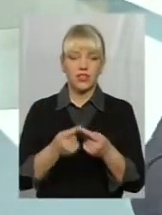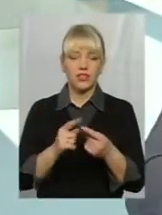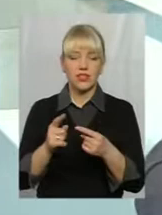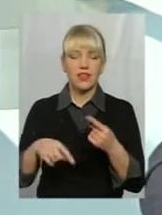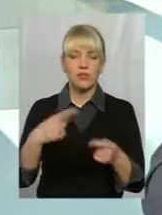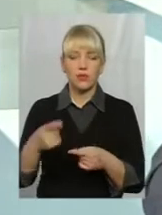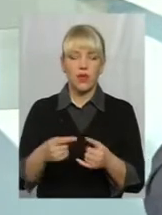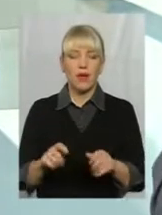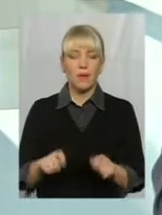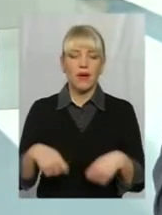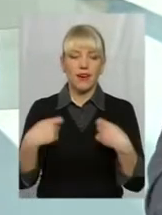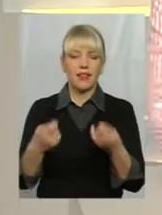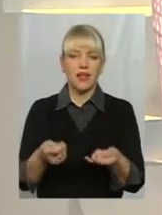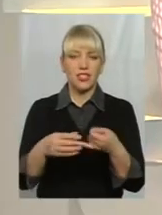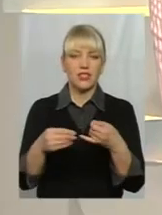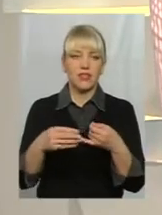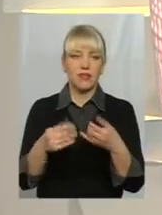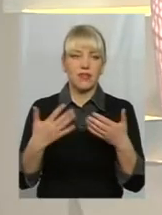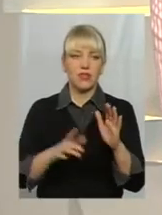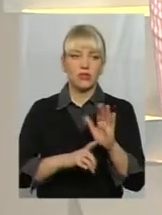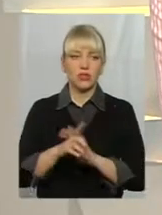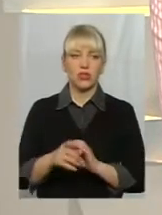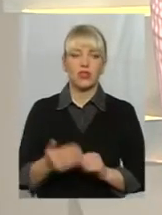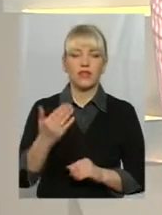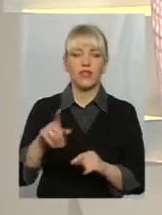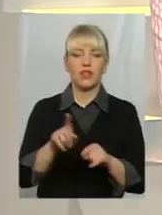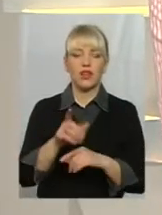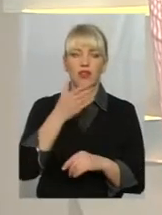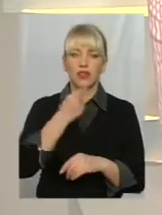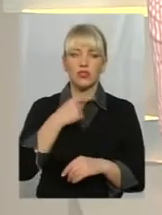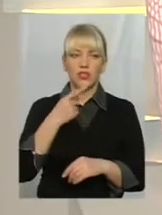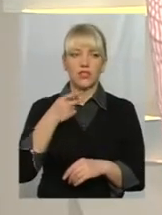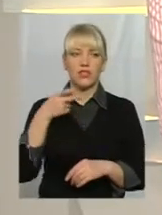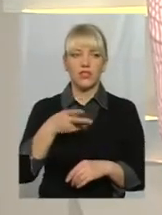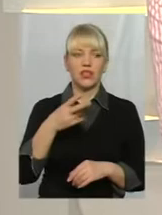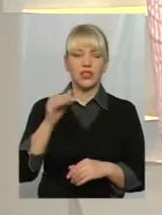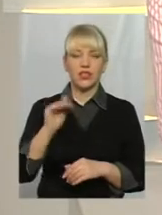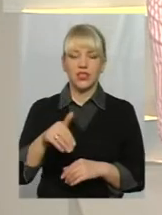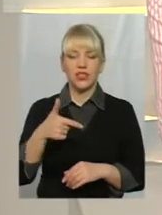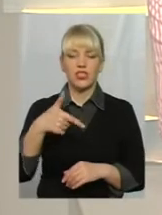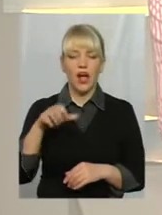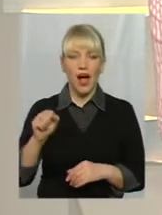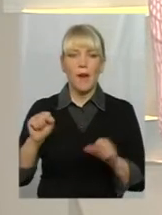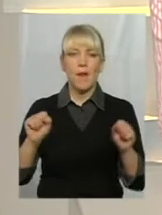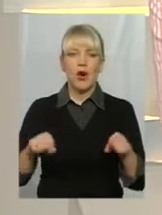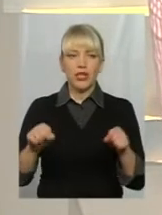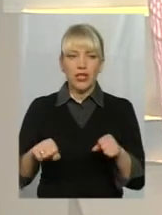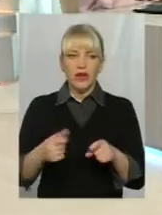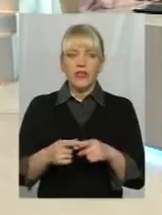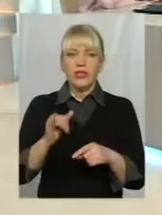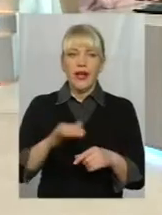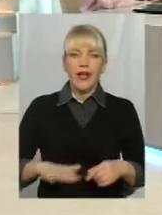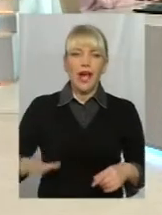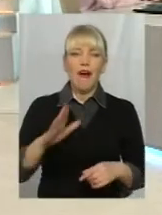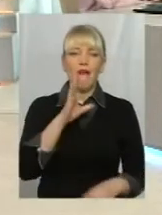Передача земель – початок. А от ви так гарно почали сказати, що це 2000 гектарів можливостей. І дивлюсь, територія